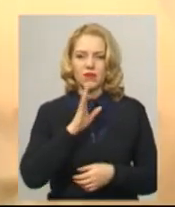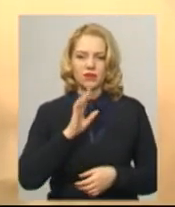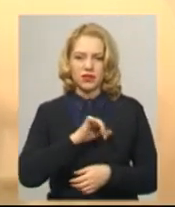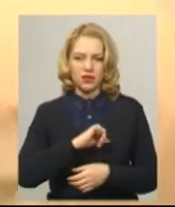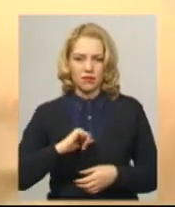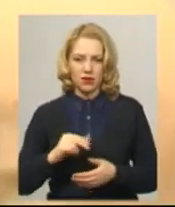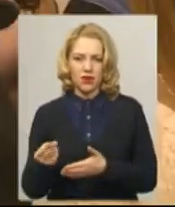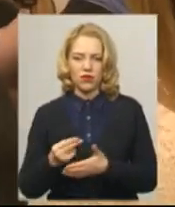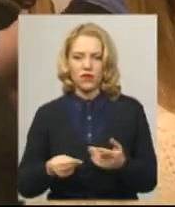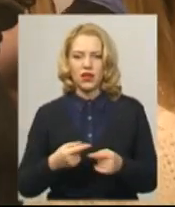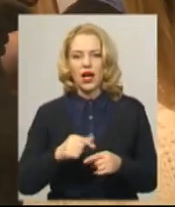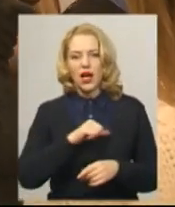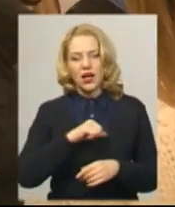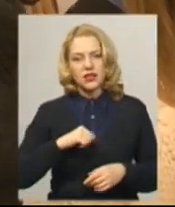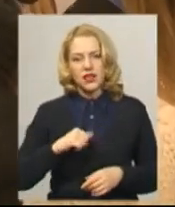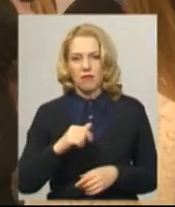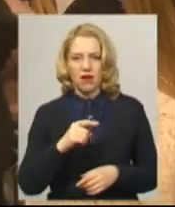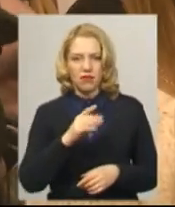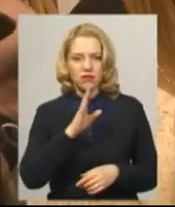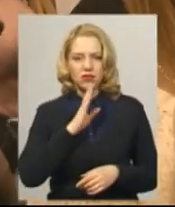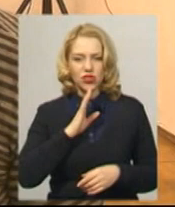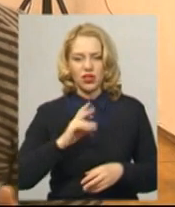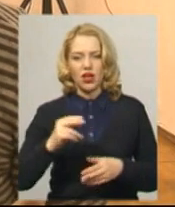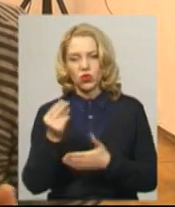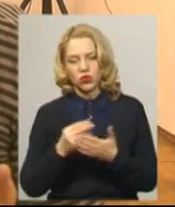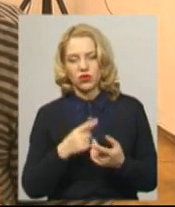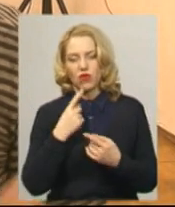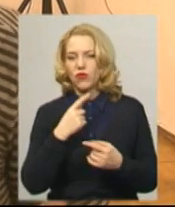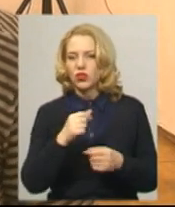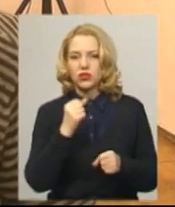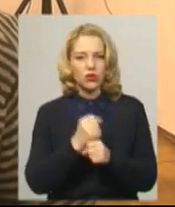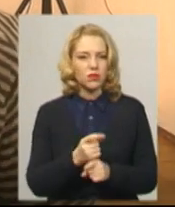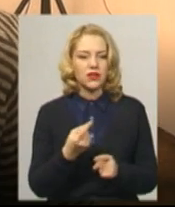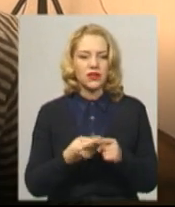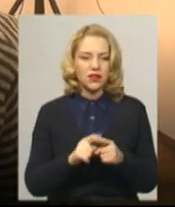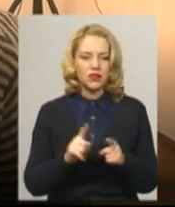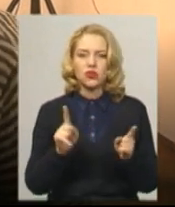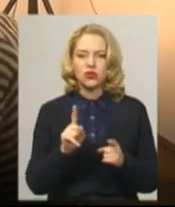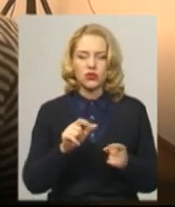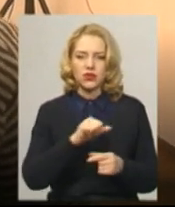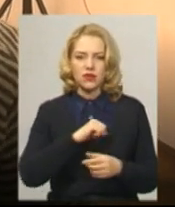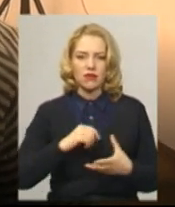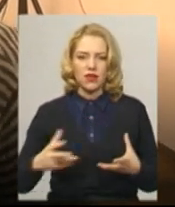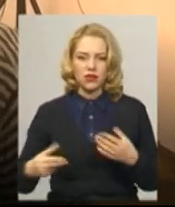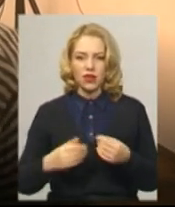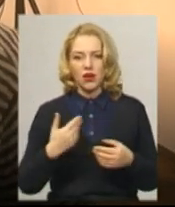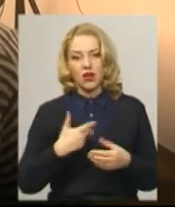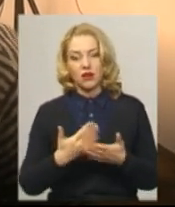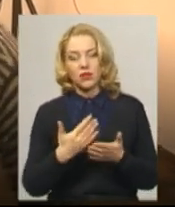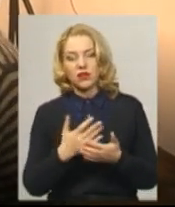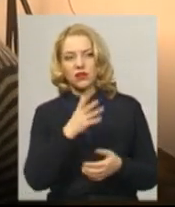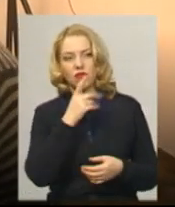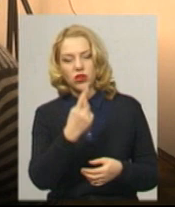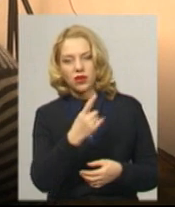Атаян каже, творить тільки те, що надихає. Ми роботами, у мене такі складні стосунки. Буває один період одна, а там